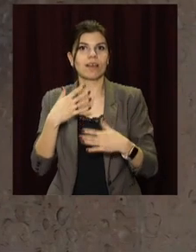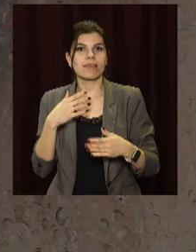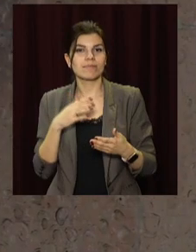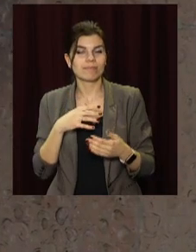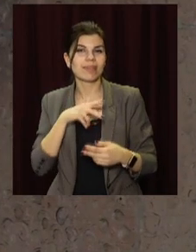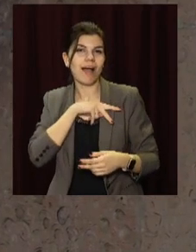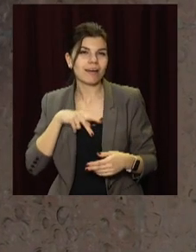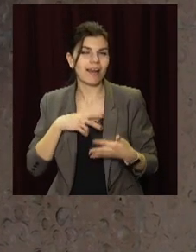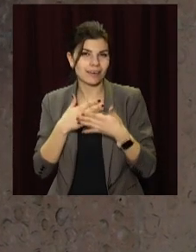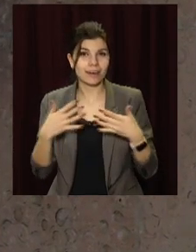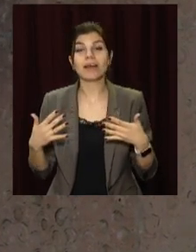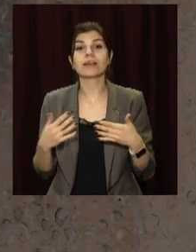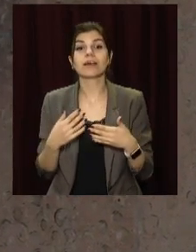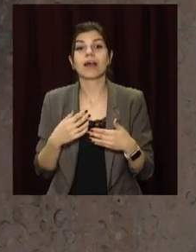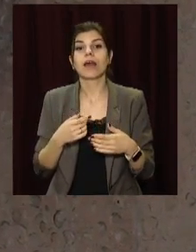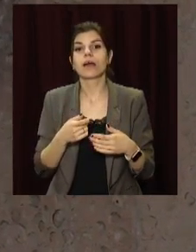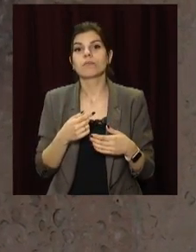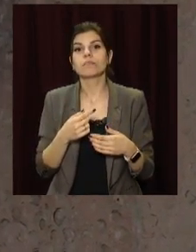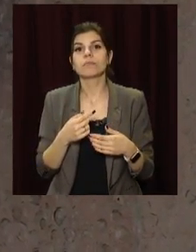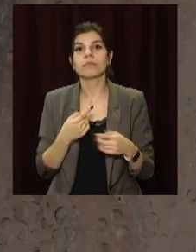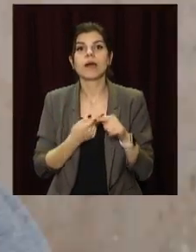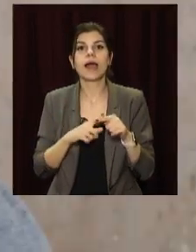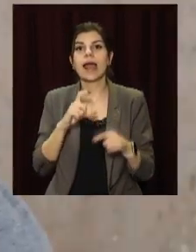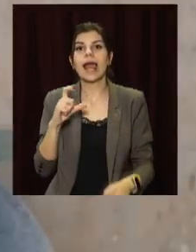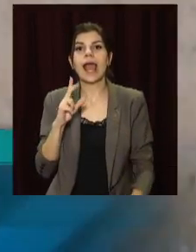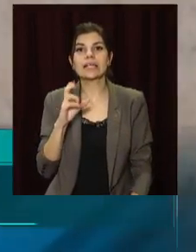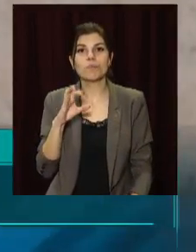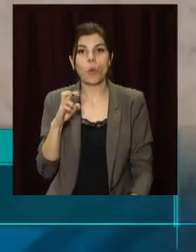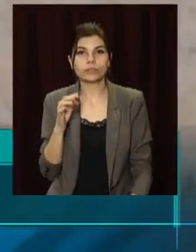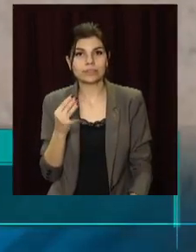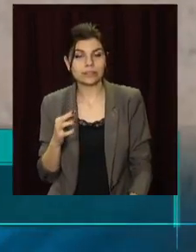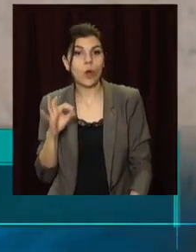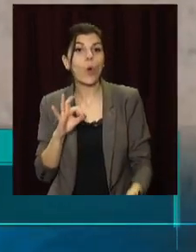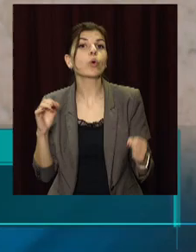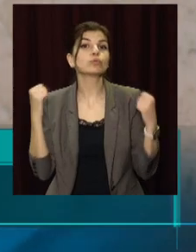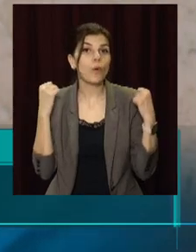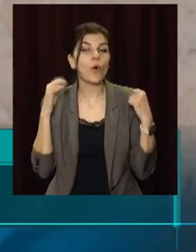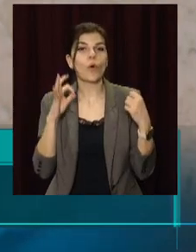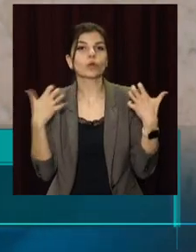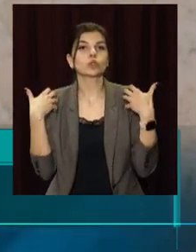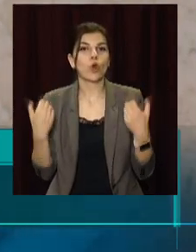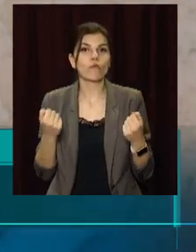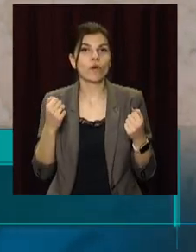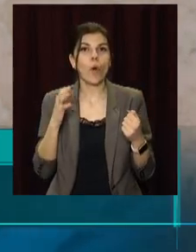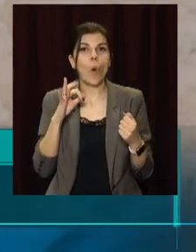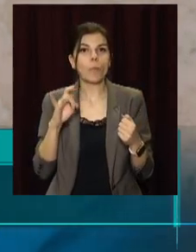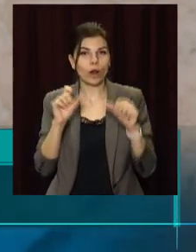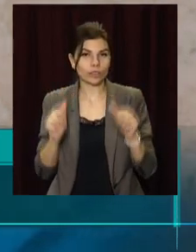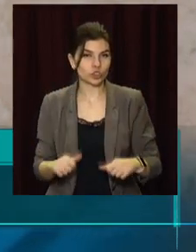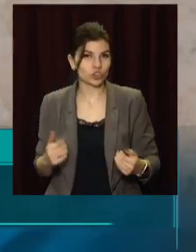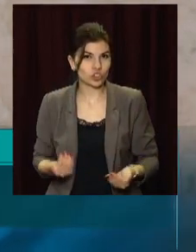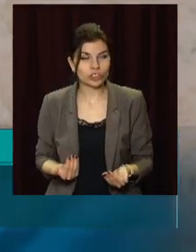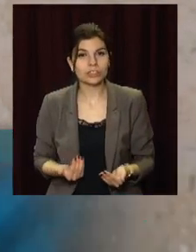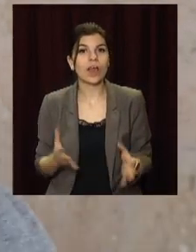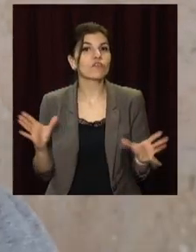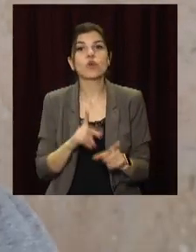представляє з собою тематичну експозицію о спорту, о здоровому образі життя і о всьому, що